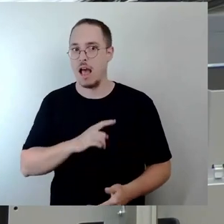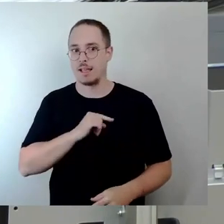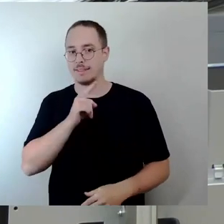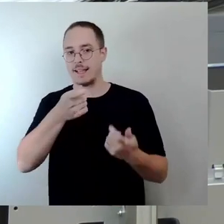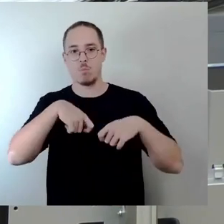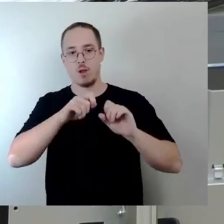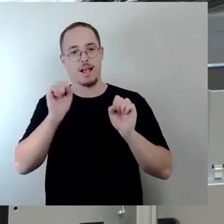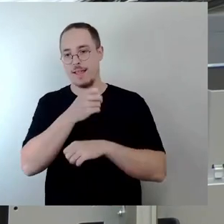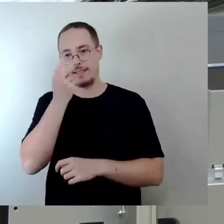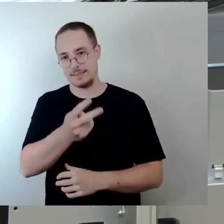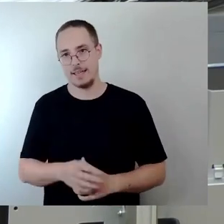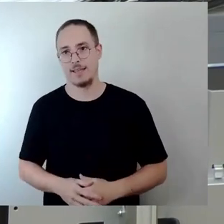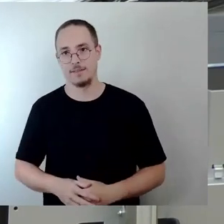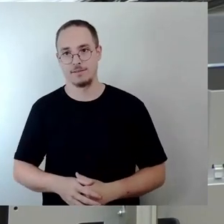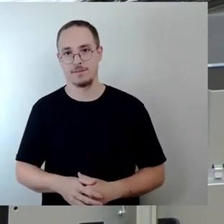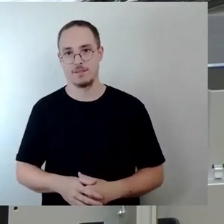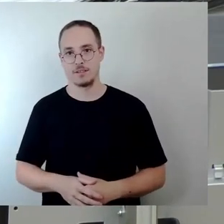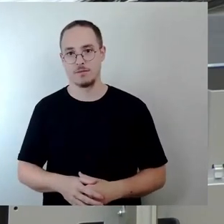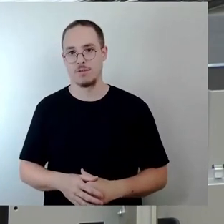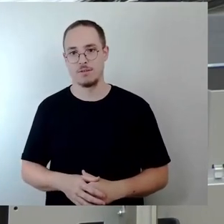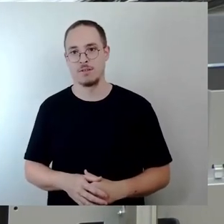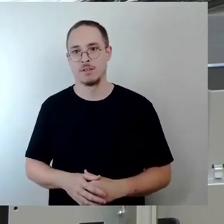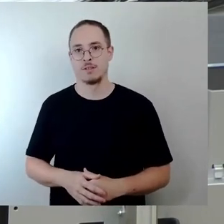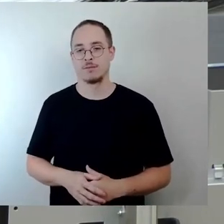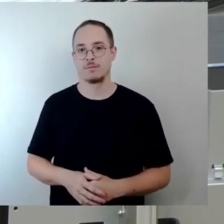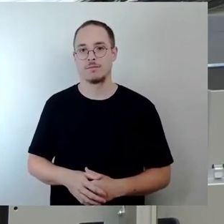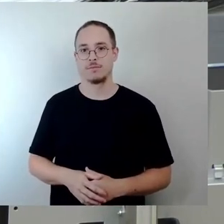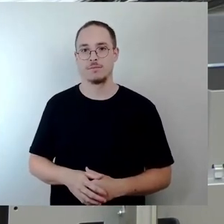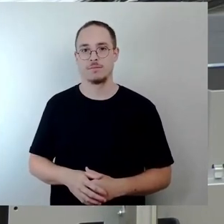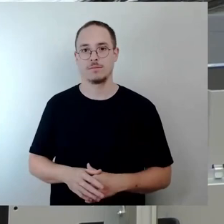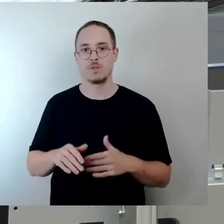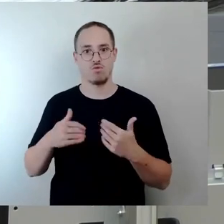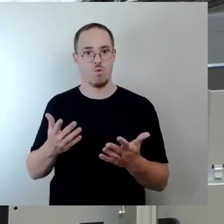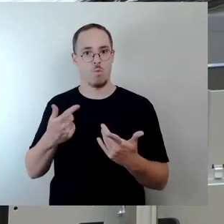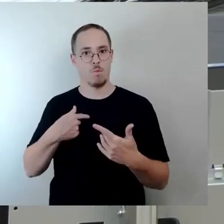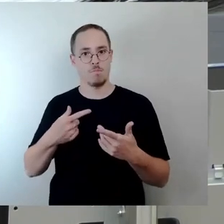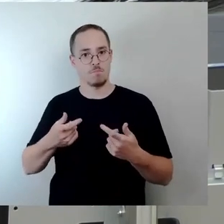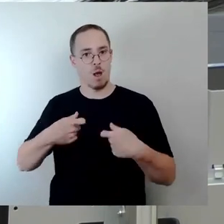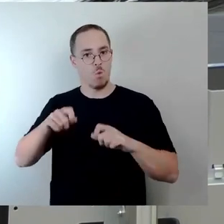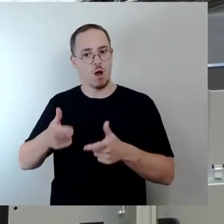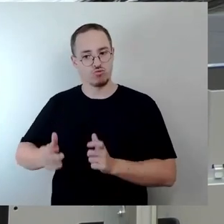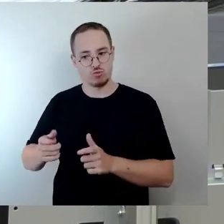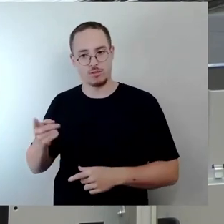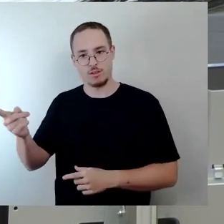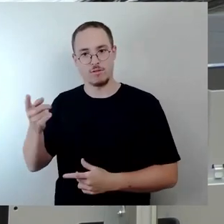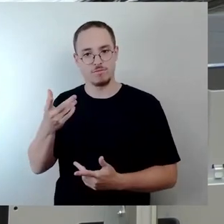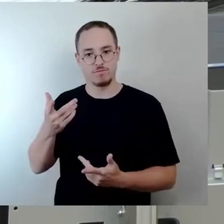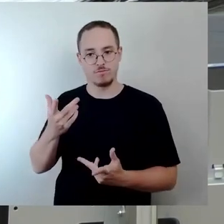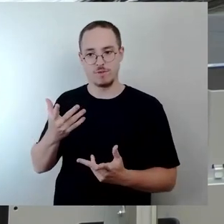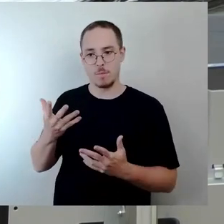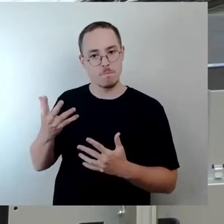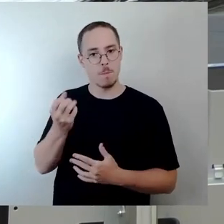haben zum Aufstellungsbeschluss vor der Offenlage als Bauausschuss festgestellt, dass die Überbauung dieser Wiese nicht mehr zeitgemäß ist.